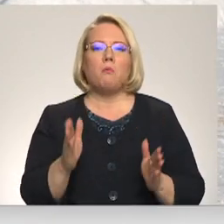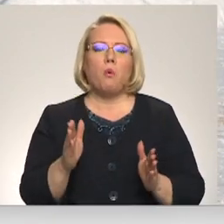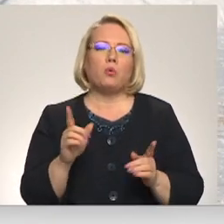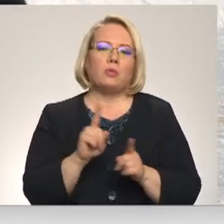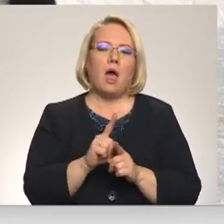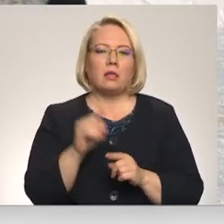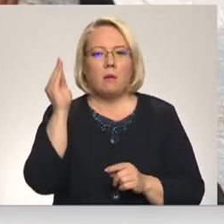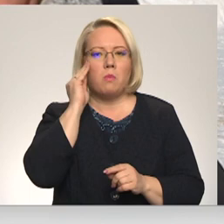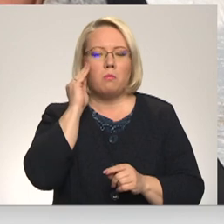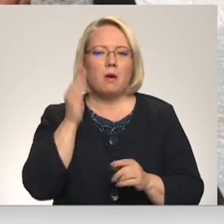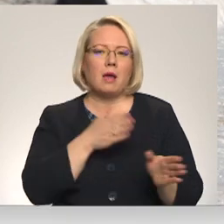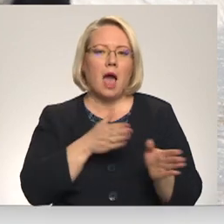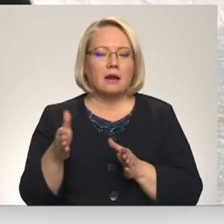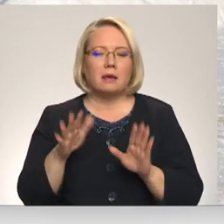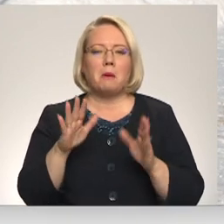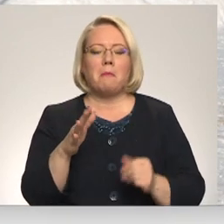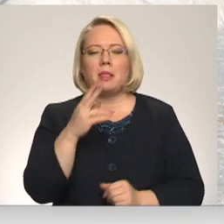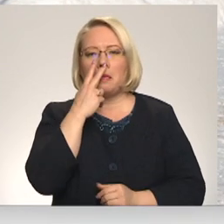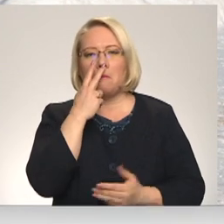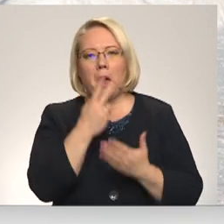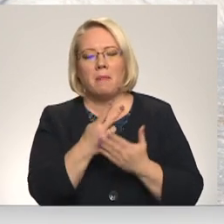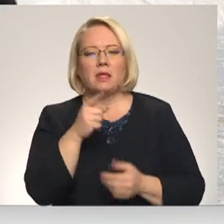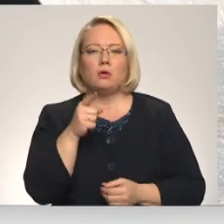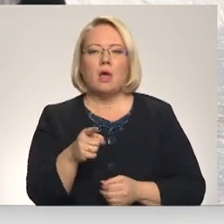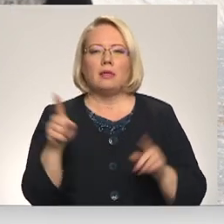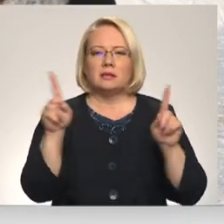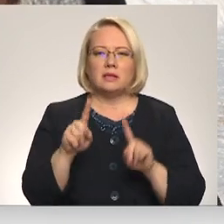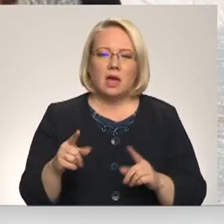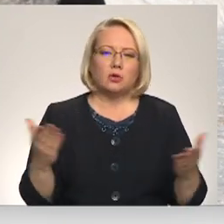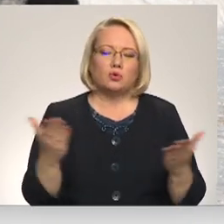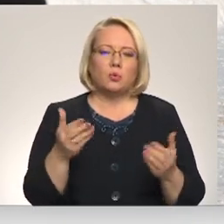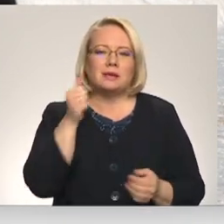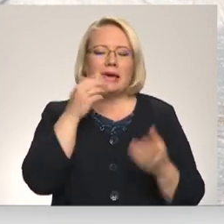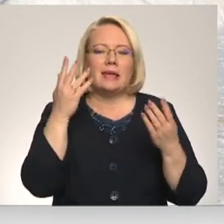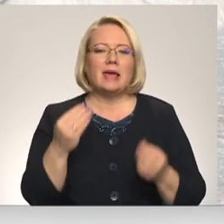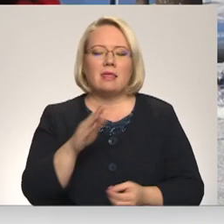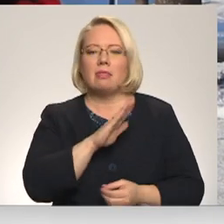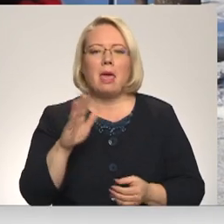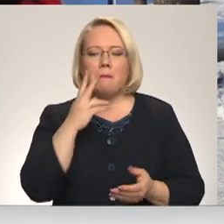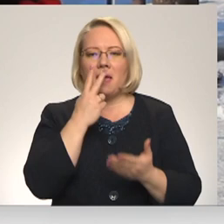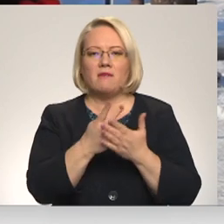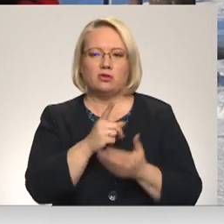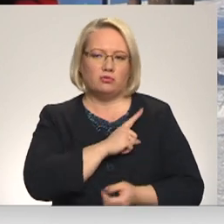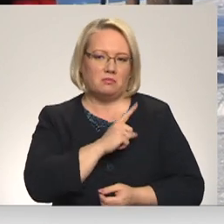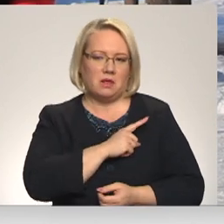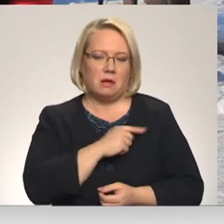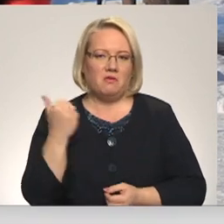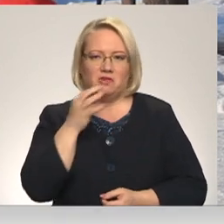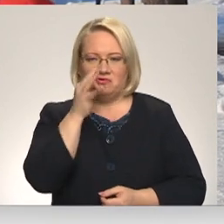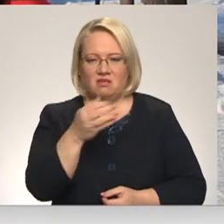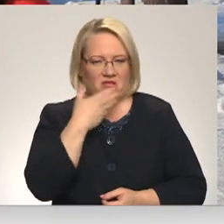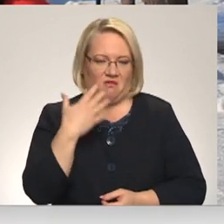arī pamanītu tādas lietas, kurām varbūt tikdienā mēs nepievēršam tikai uzmanību. Nē, nav vajadīgi. Jo?